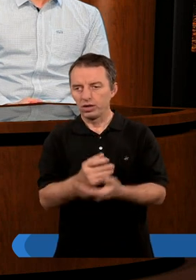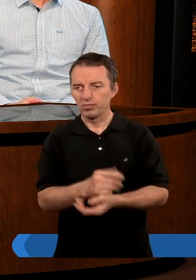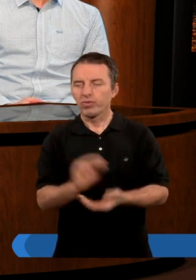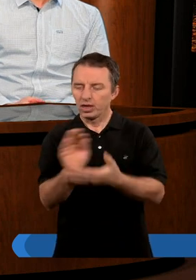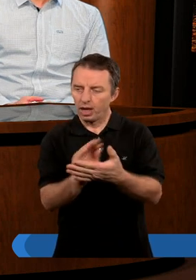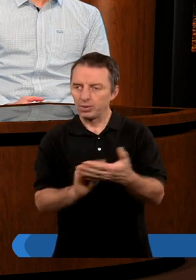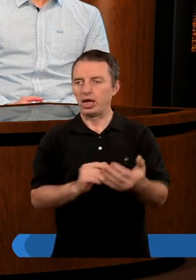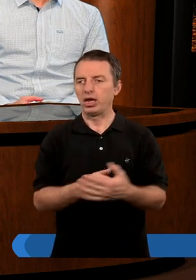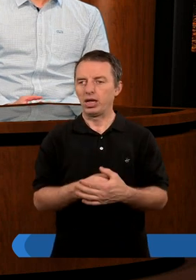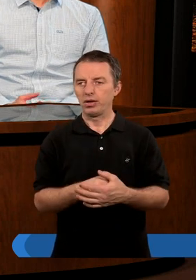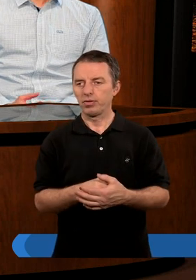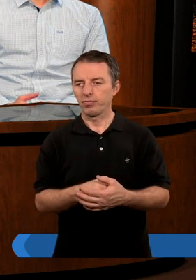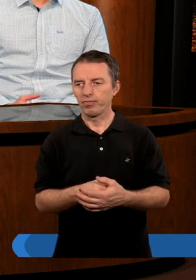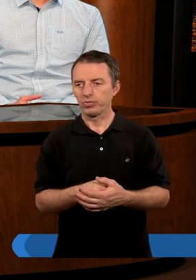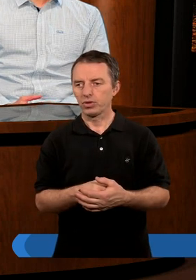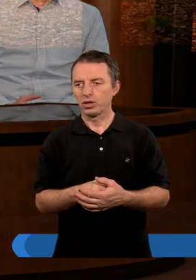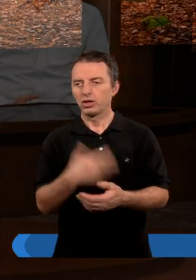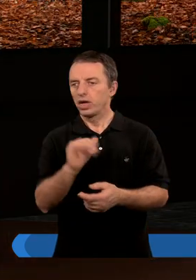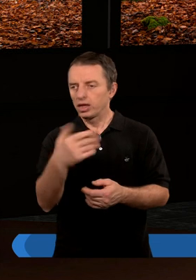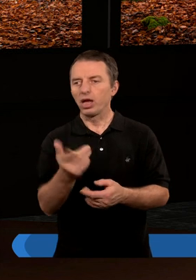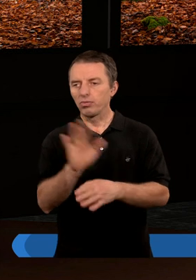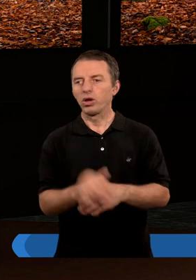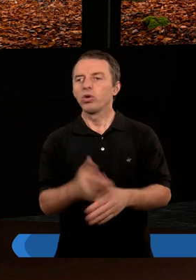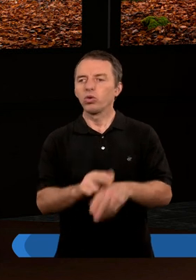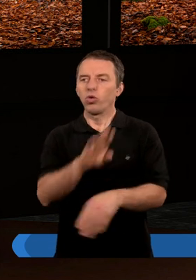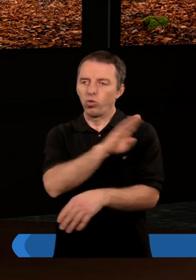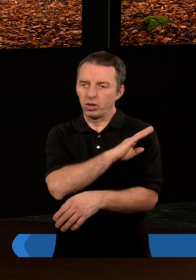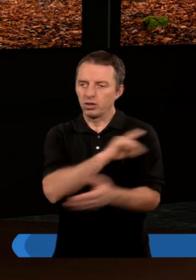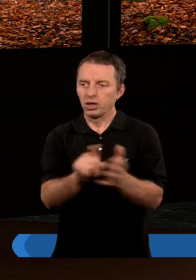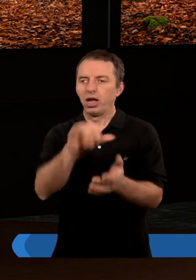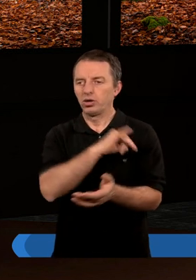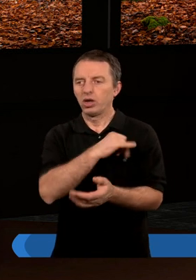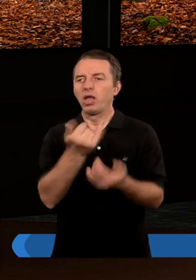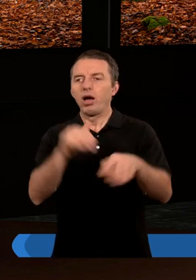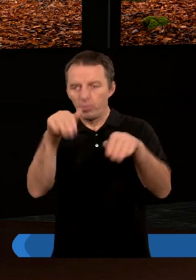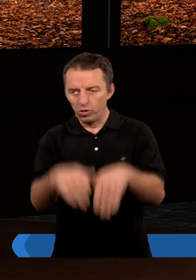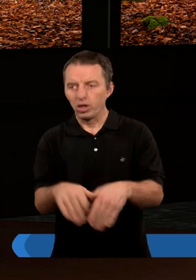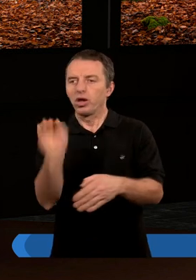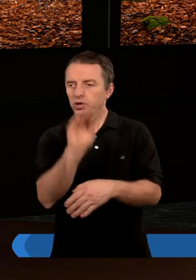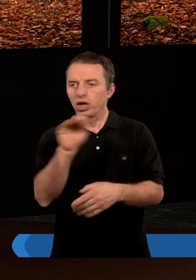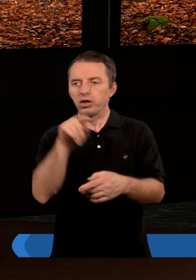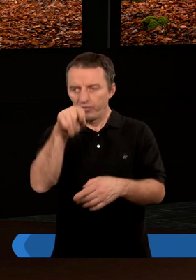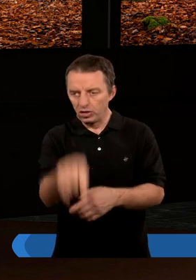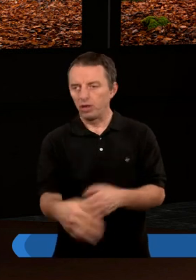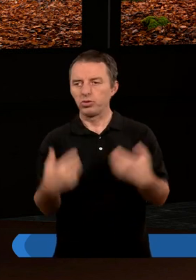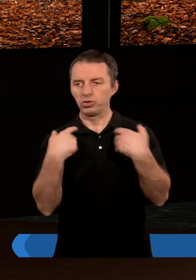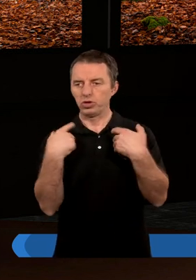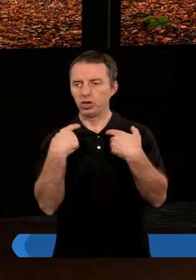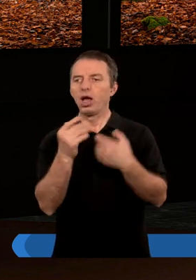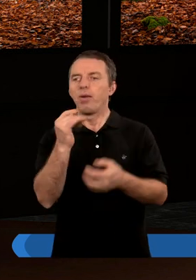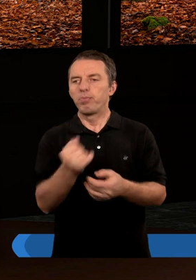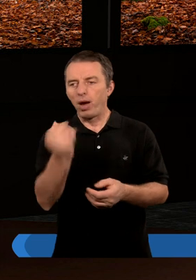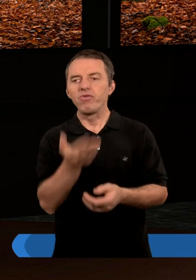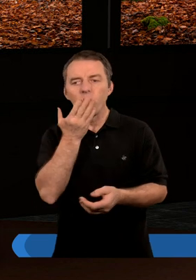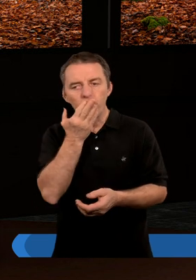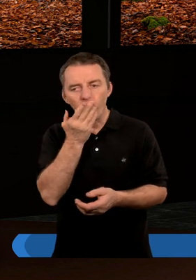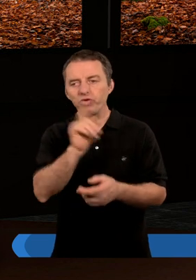to jest napisane, nie daj Boże, my, którzy umarliśmy dla grzechu, jakże możemy jeszcze w nim żyć? To znaczy, jakby